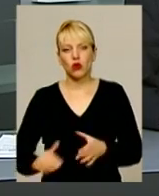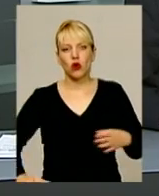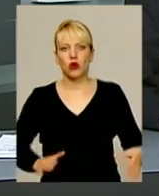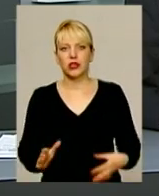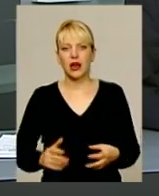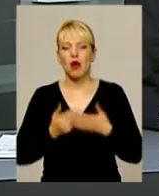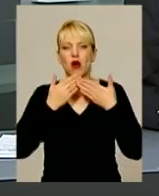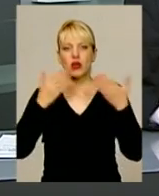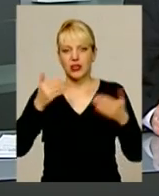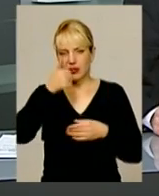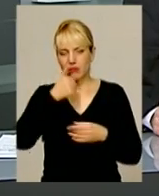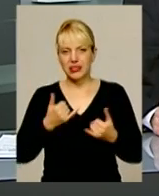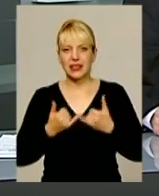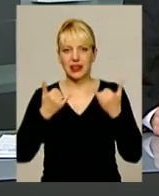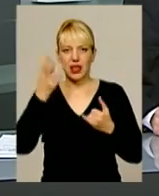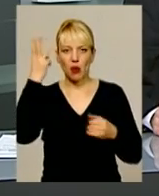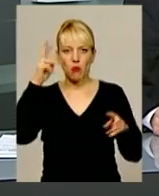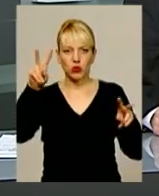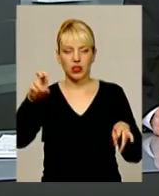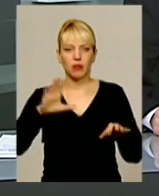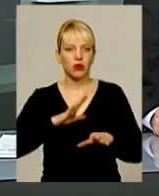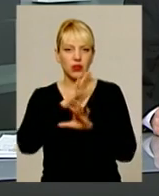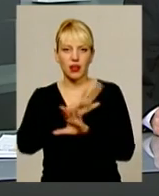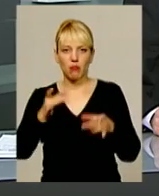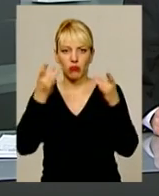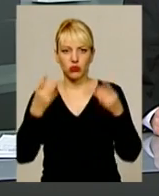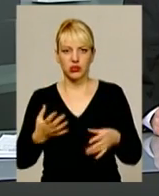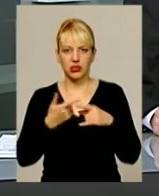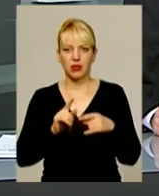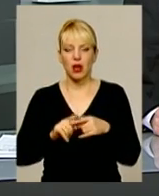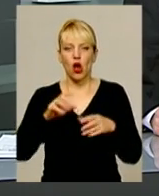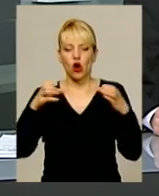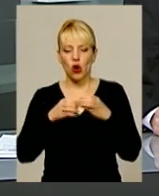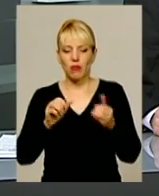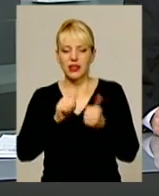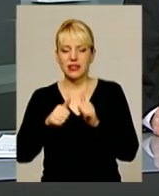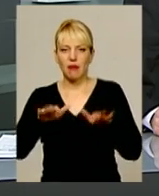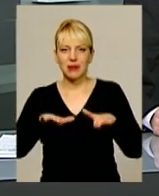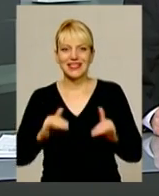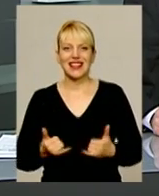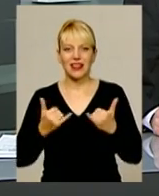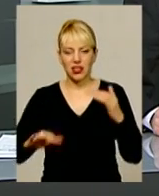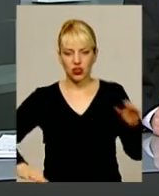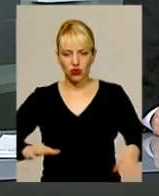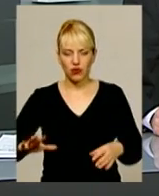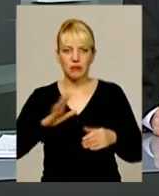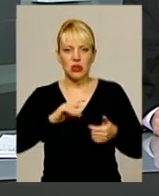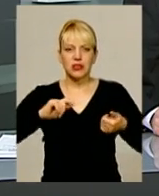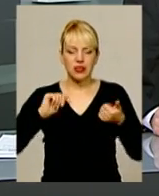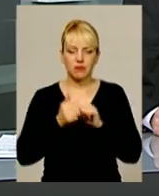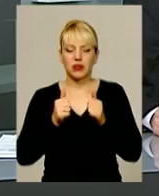місяць для «Поділля» був непростим. Команда змінювала місце тренувань і була вимушена грати домашні матчі на виїзді через